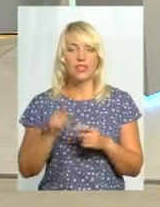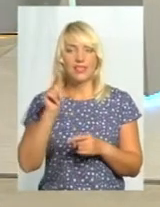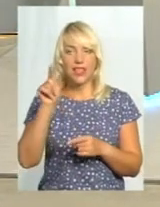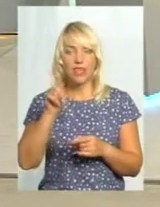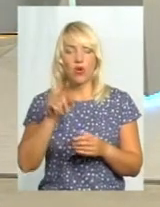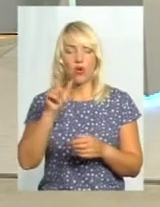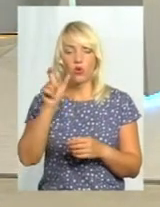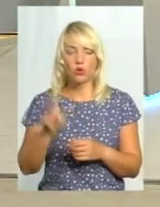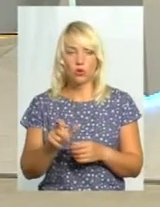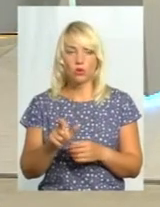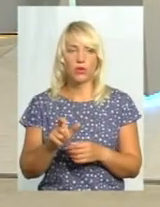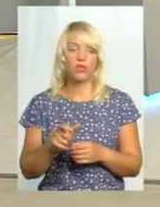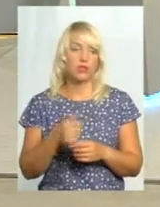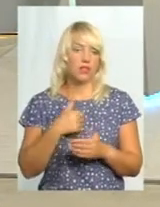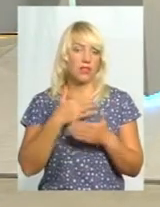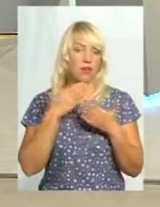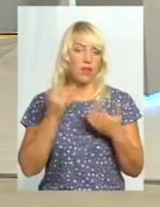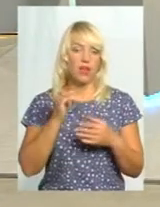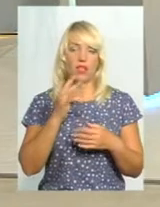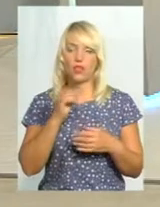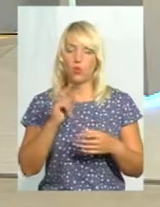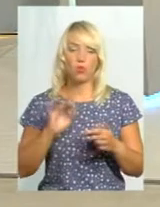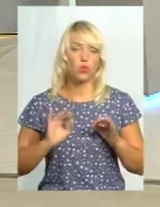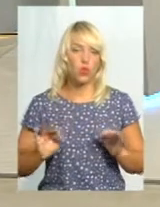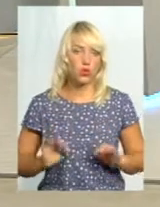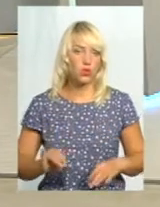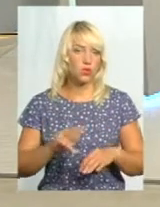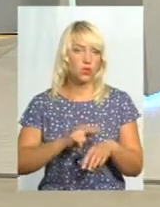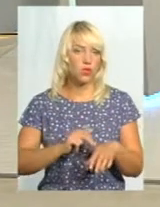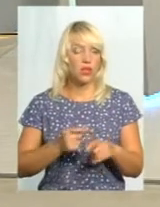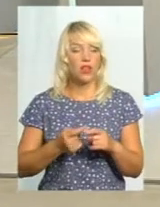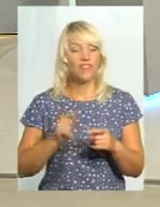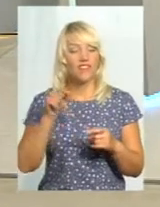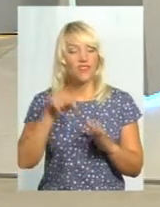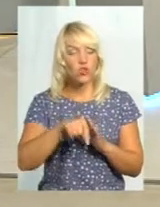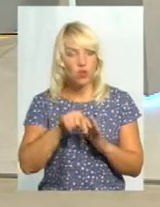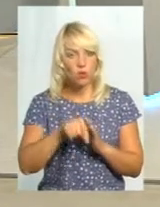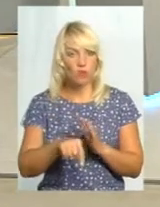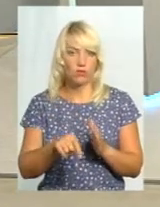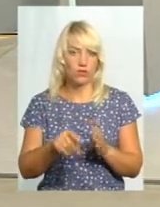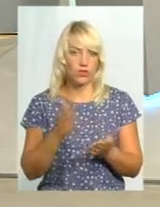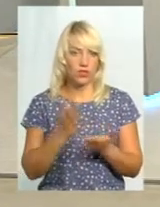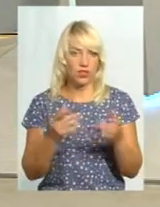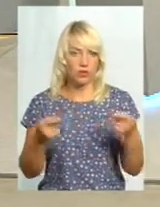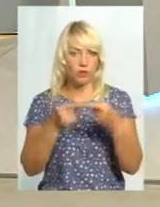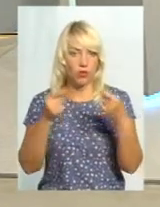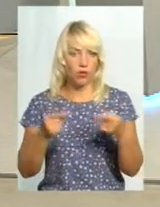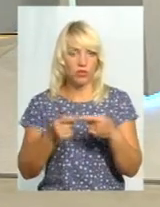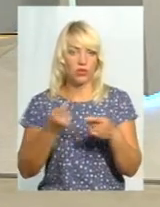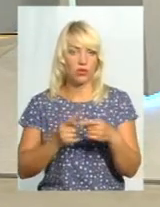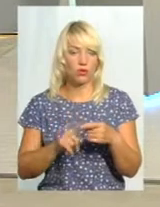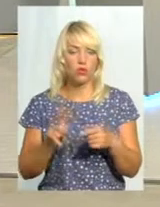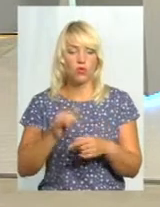перевозила, немає. Ні в прокуратури, ні в правоохоронних інших органах. От в цьому якраз і колізія того, що у нас дуже мало